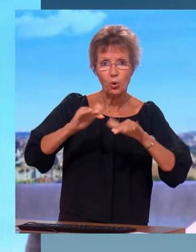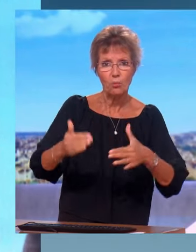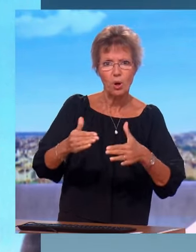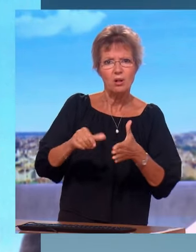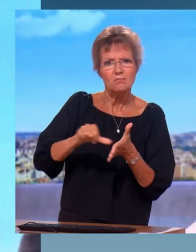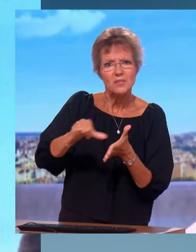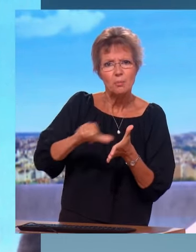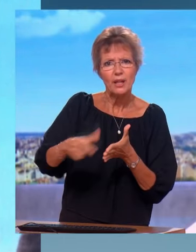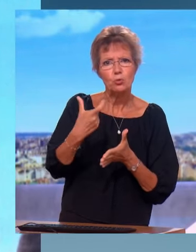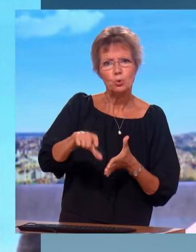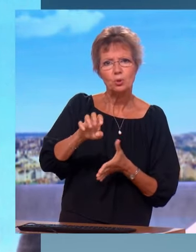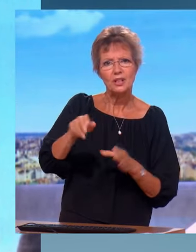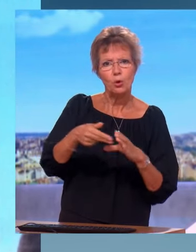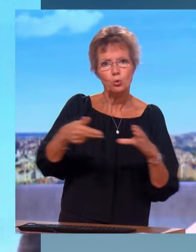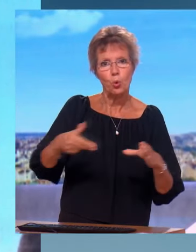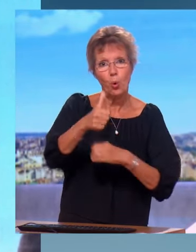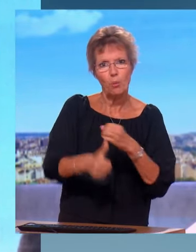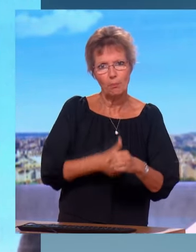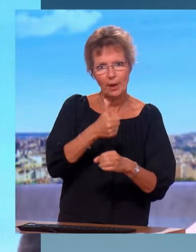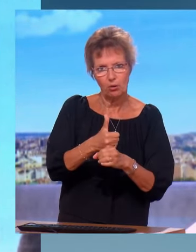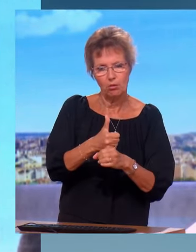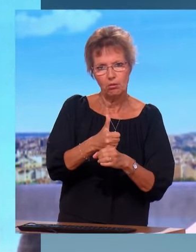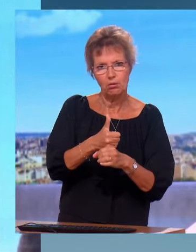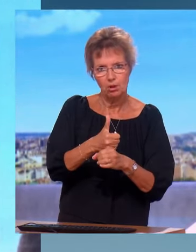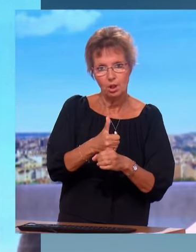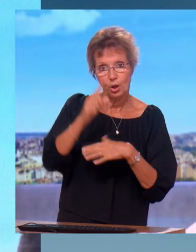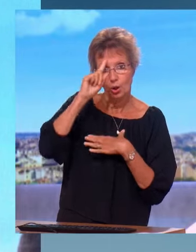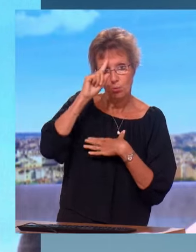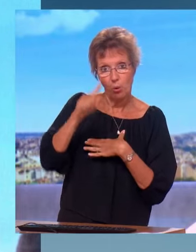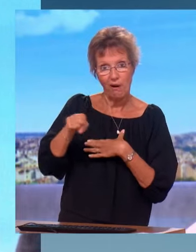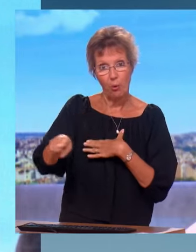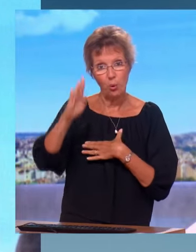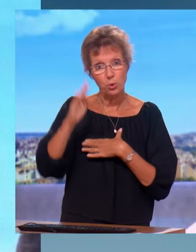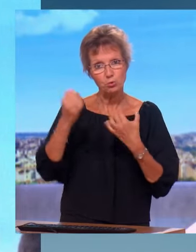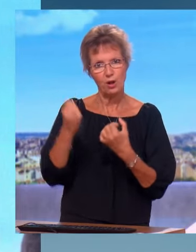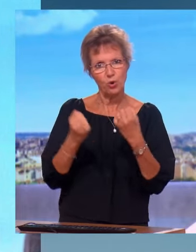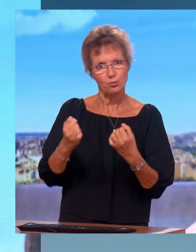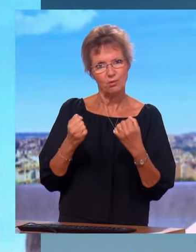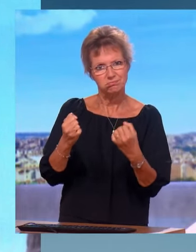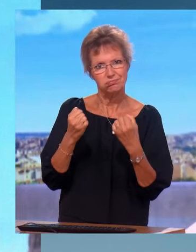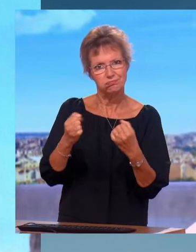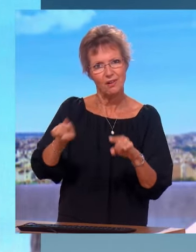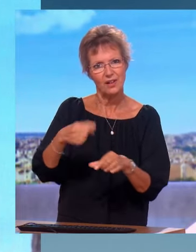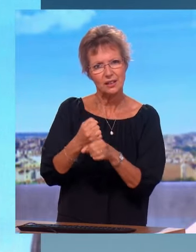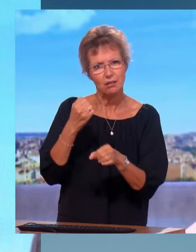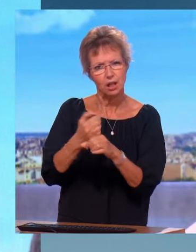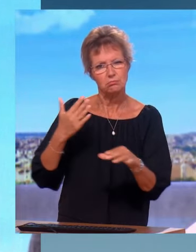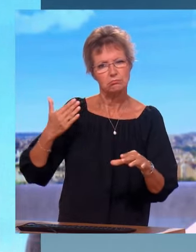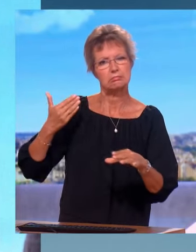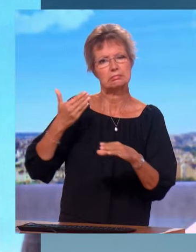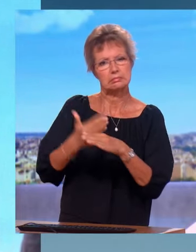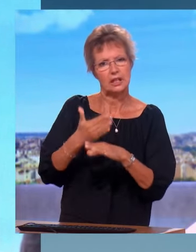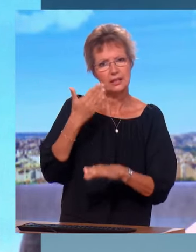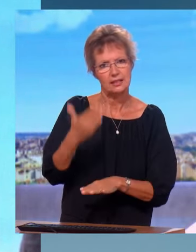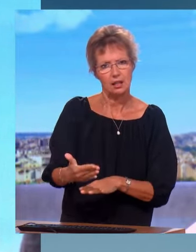240 euros par an, pas 100 euros, 240 euros, parce qu'ils doivent prendre leur voiture pour aller travailler. On fait ça depuis des années. Ce sont